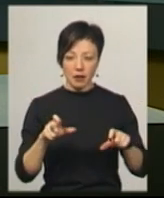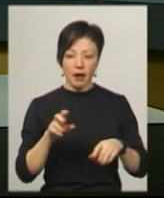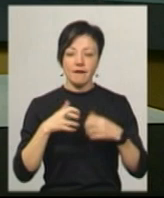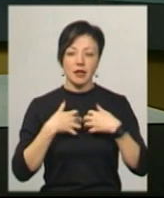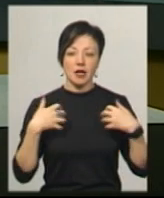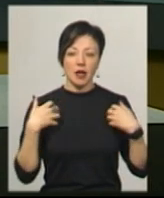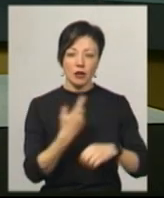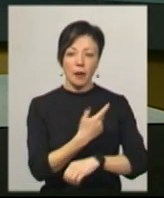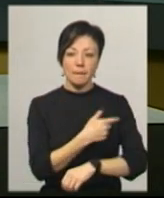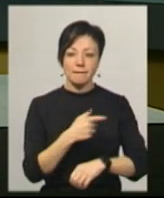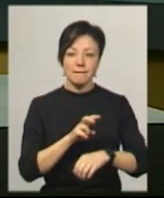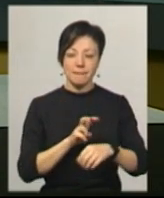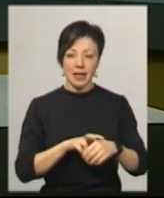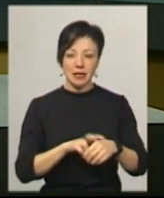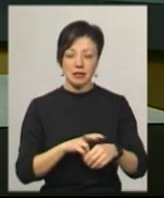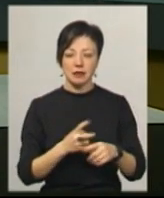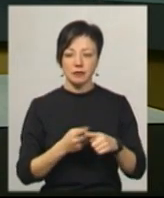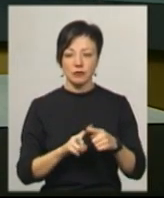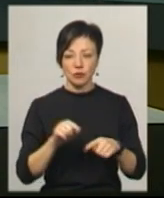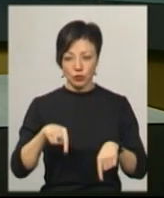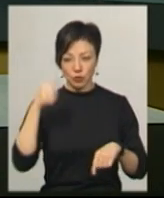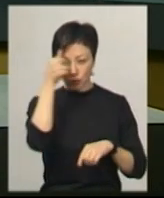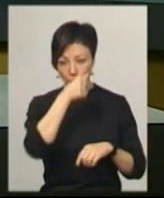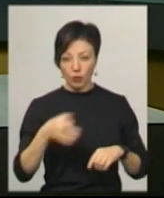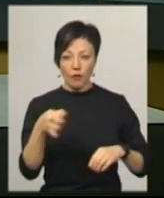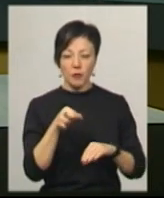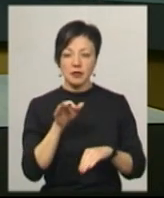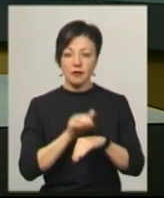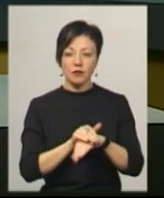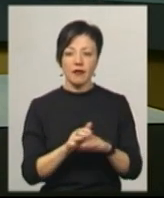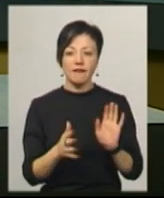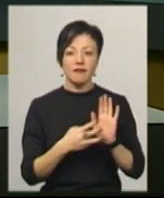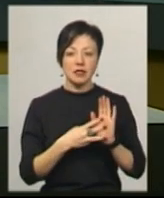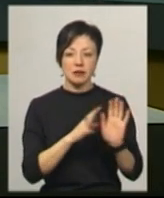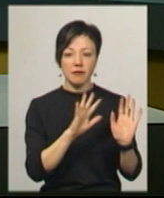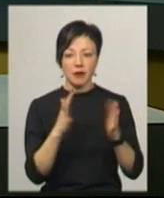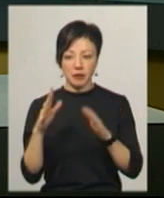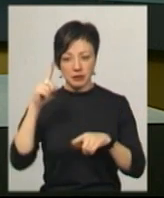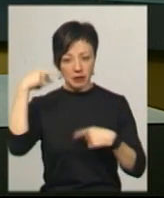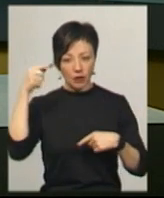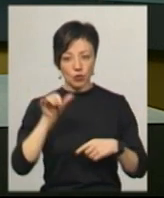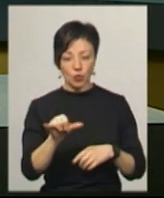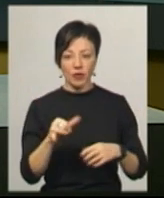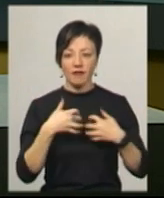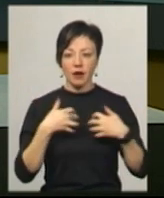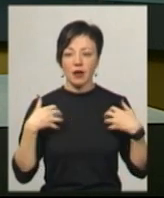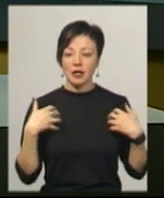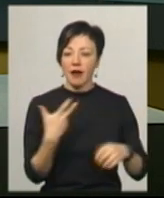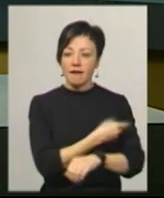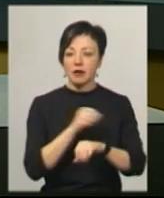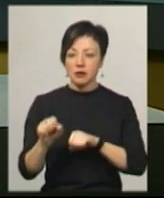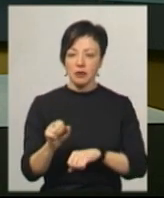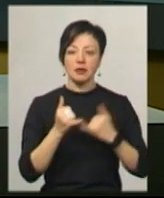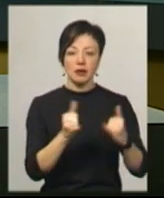медицини Дмитро Романець. Загалом цього року на Хмельниччині зафіксували вісім випадків сказу в тварин. Вакцин для людей у